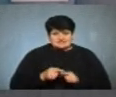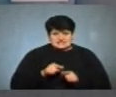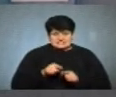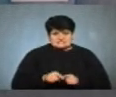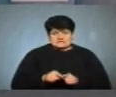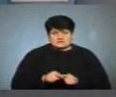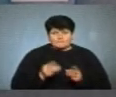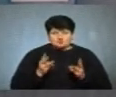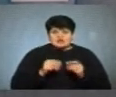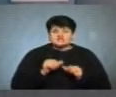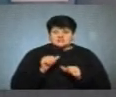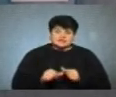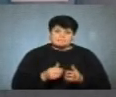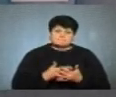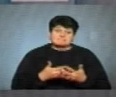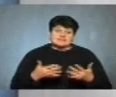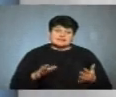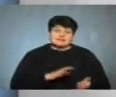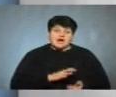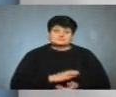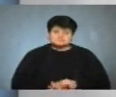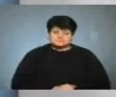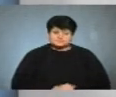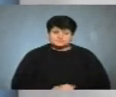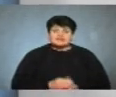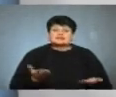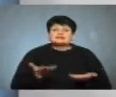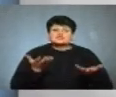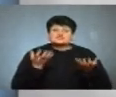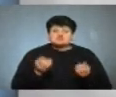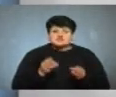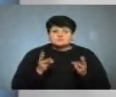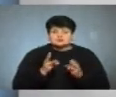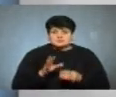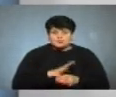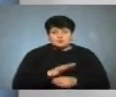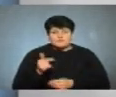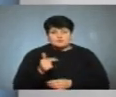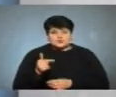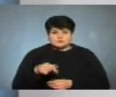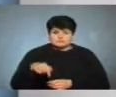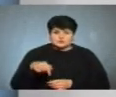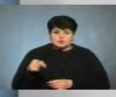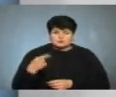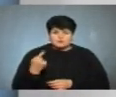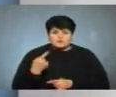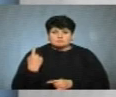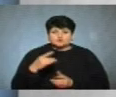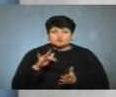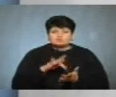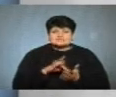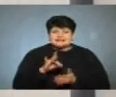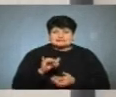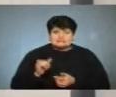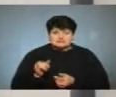майна. Які ще пожежі трапилися, зокрема, у грудні на Тернопільщині, в обласному центрі?